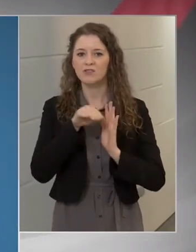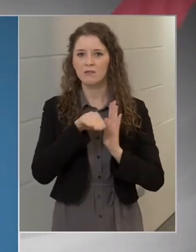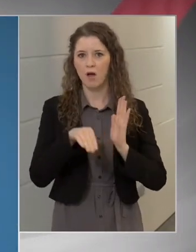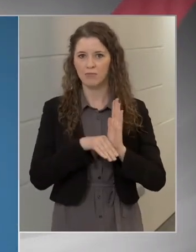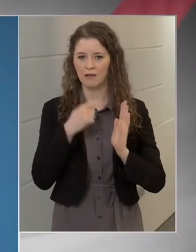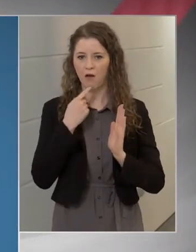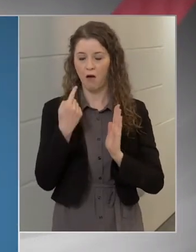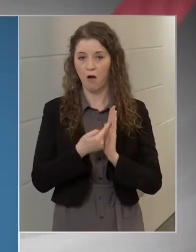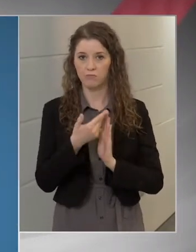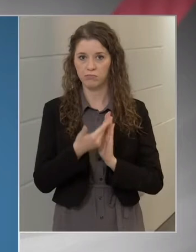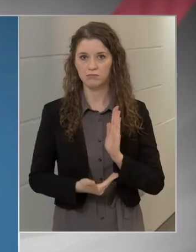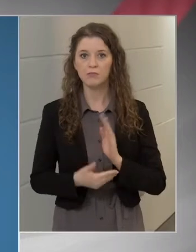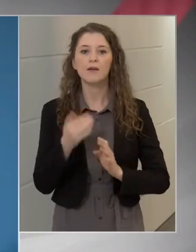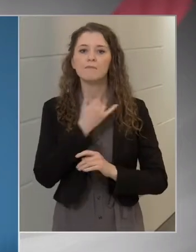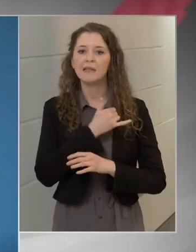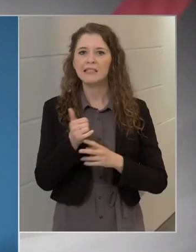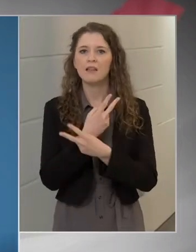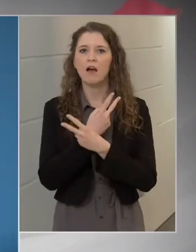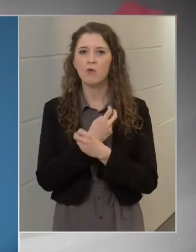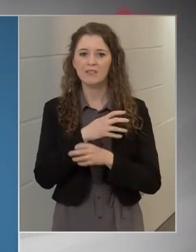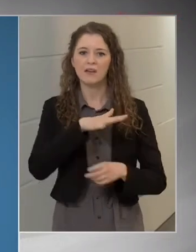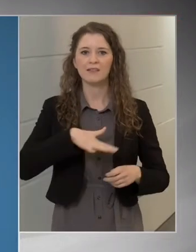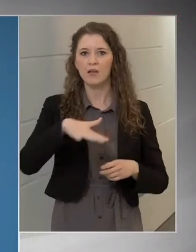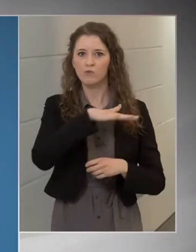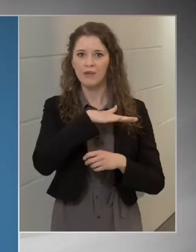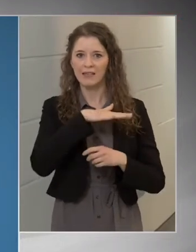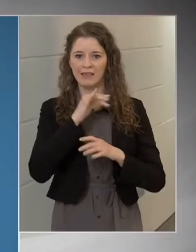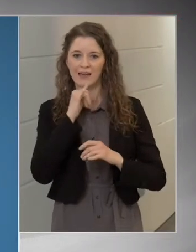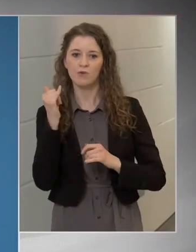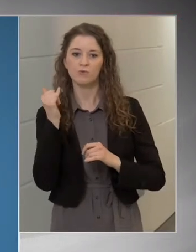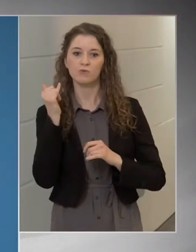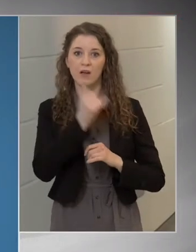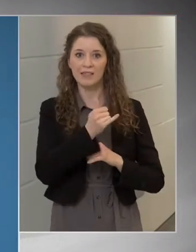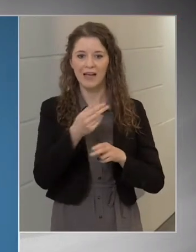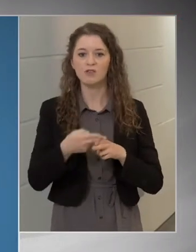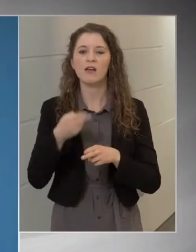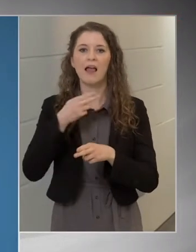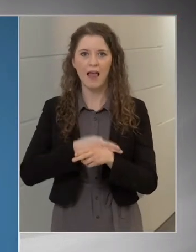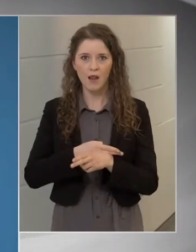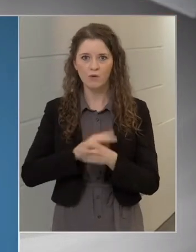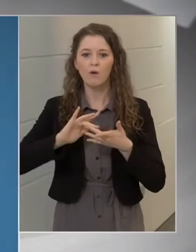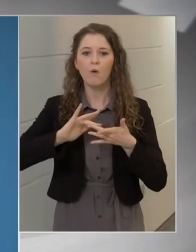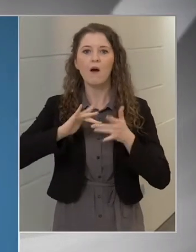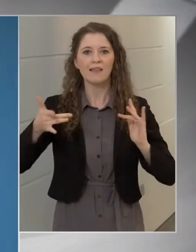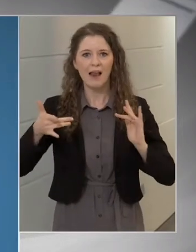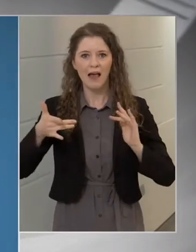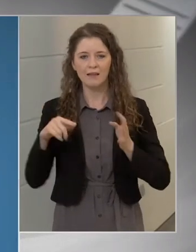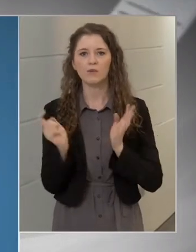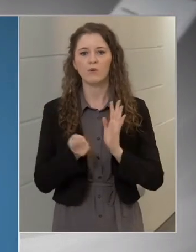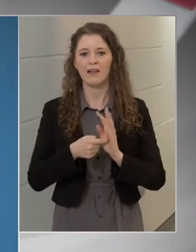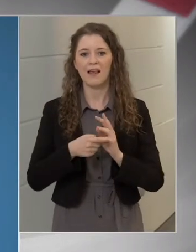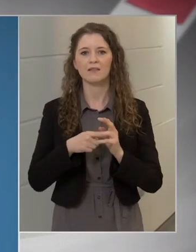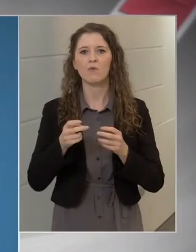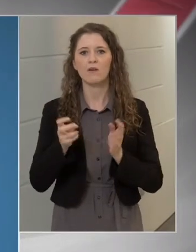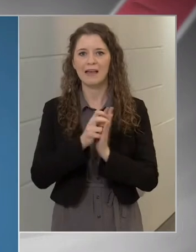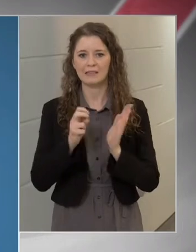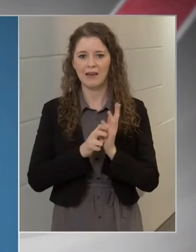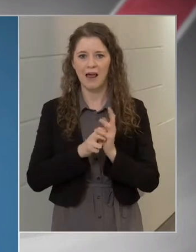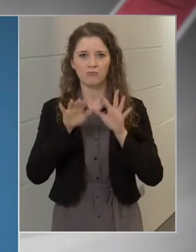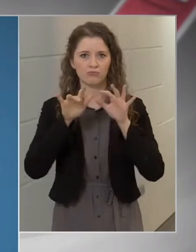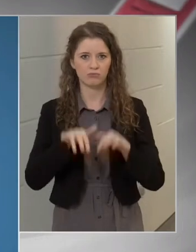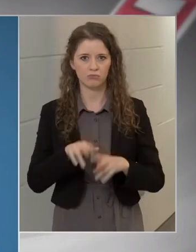értelmében minden Ausztria területére történő beutazást megelőzően online regisztrációt kell kitölteni,